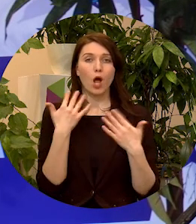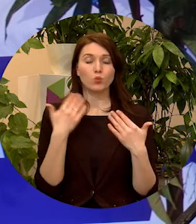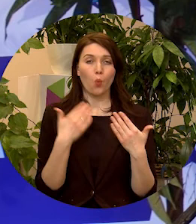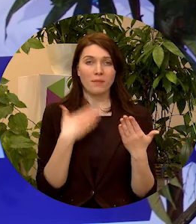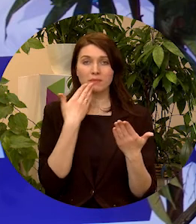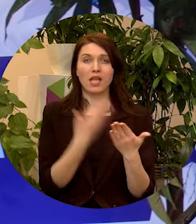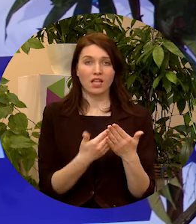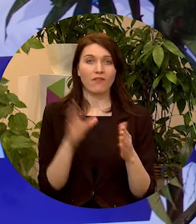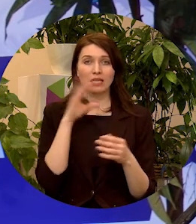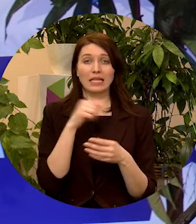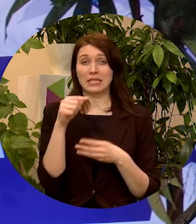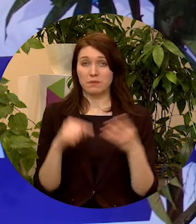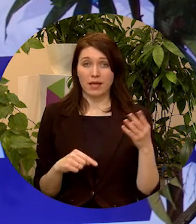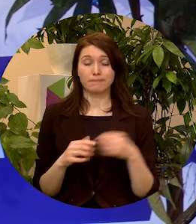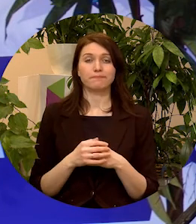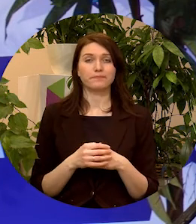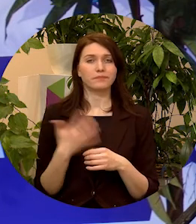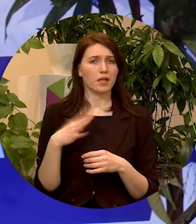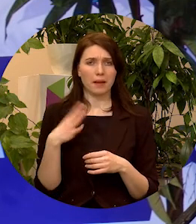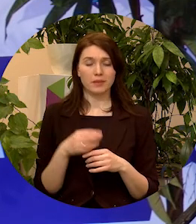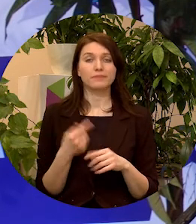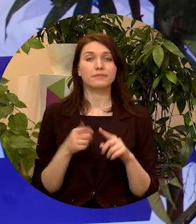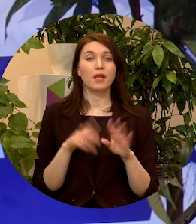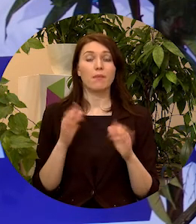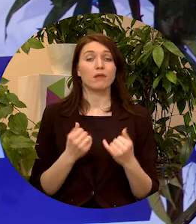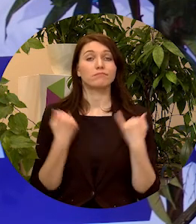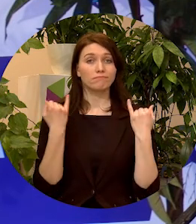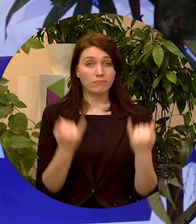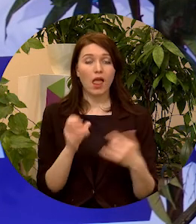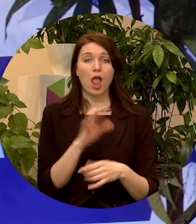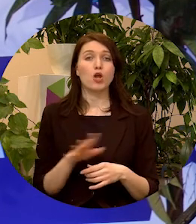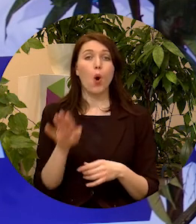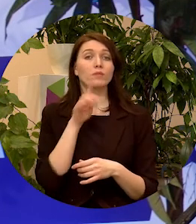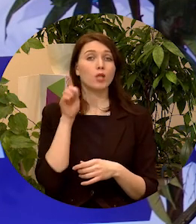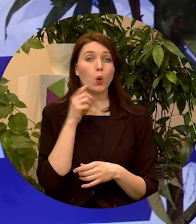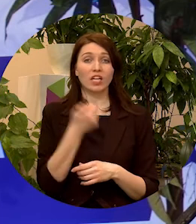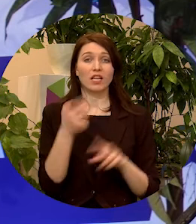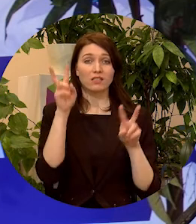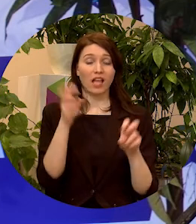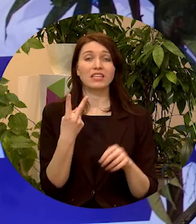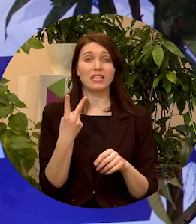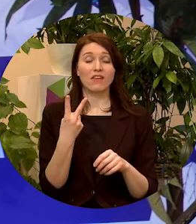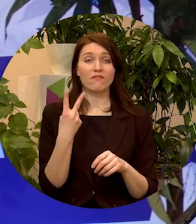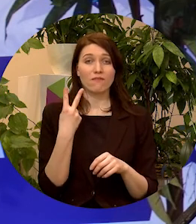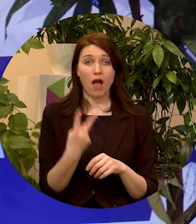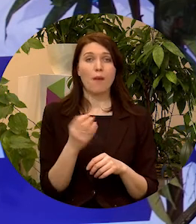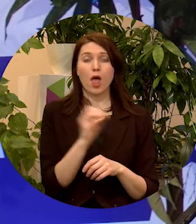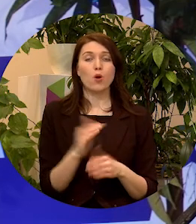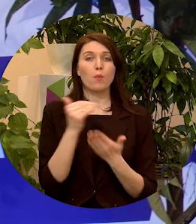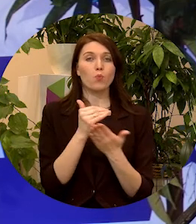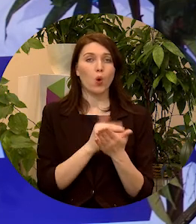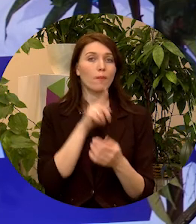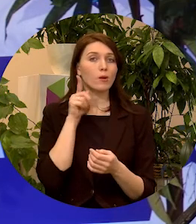piedāvātās iespējas. Tādēļ, ka par godu tam, ka ir Eiropas jaunatnes gads, divām Eiropas programām